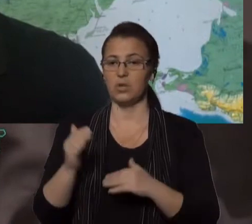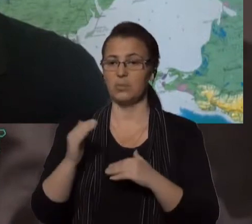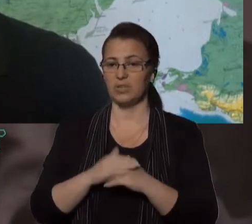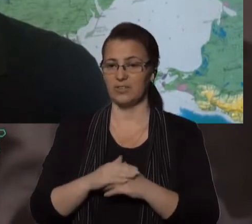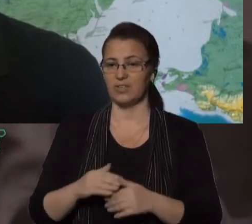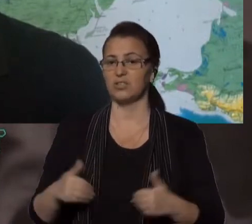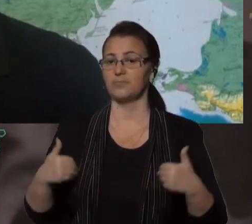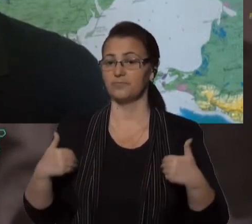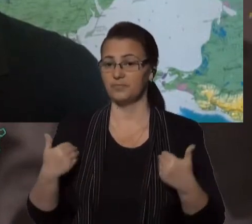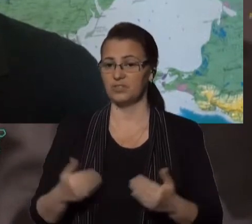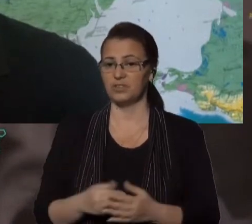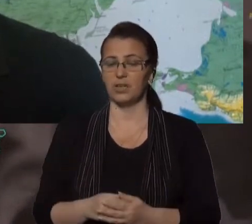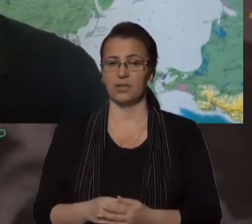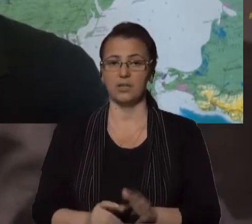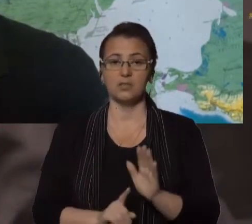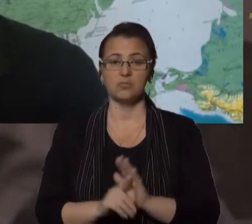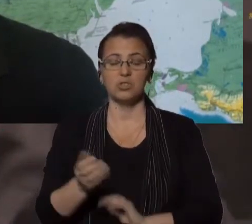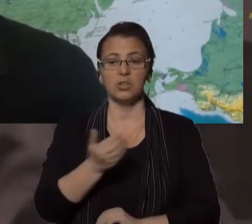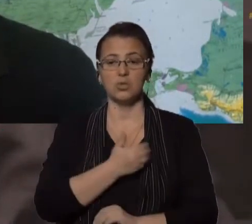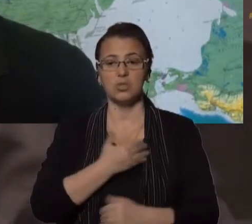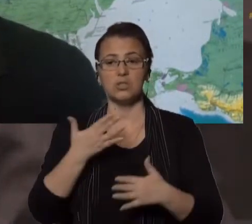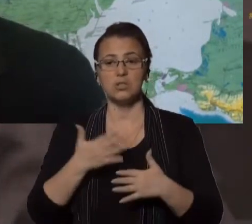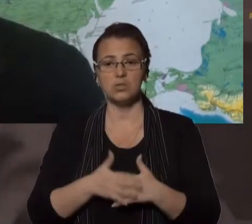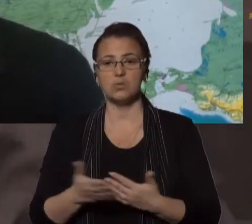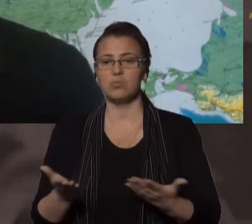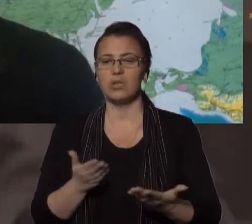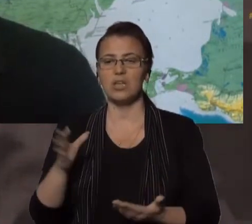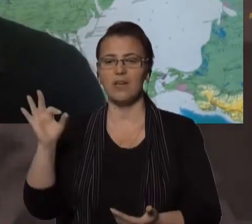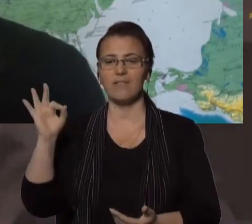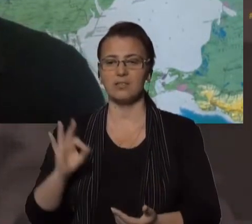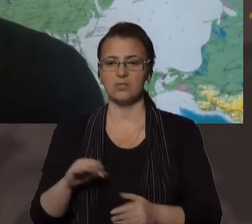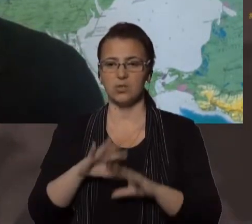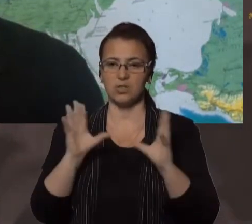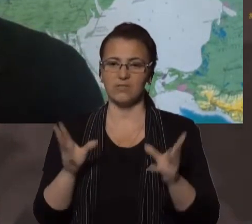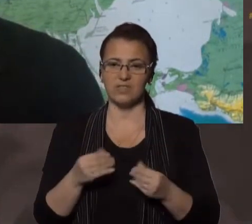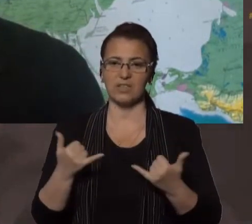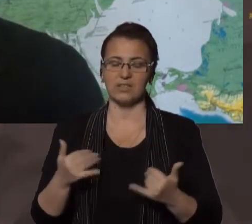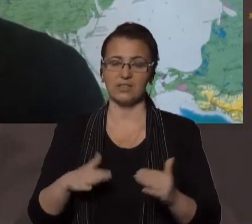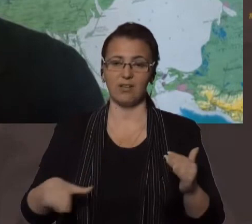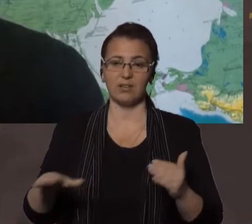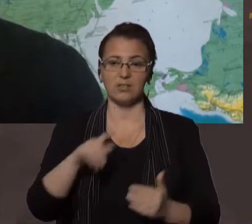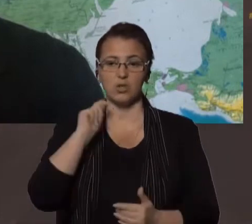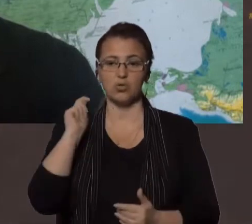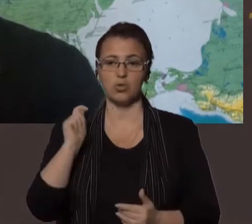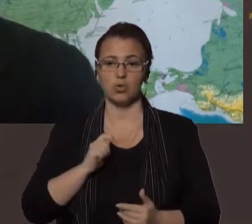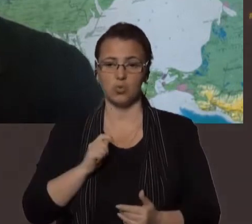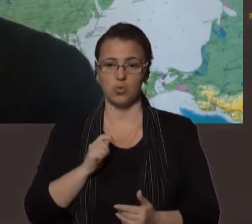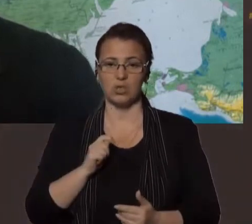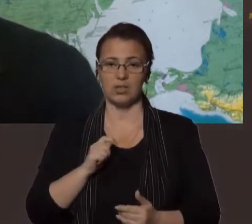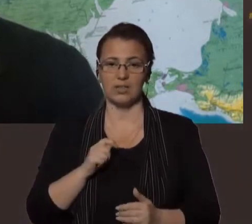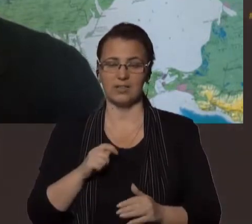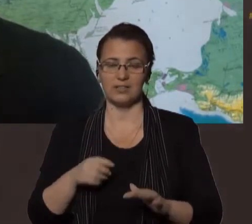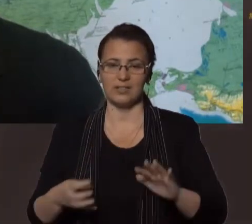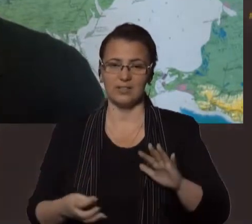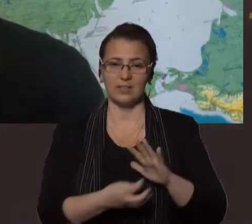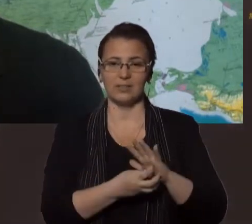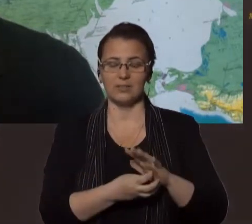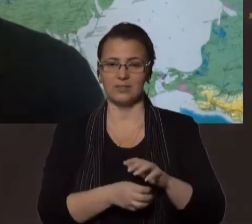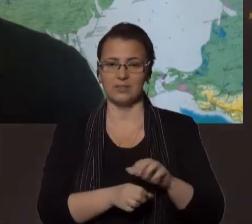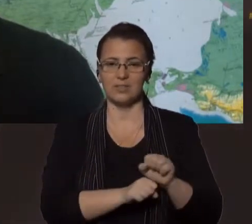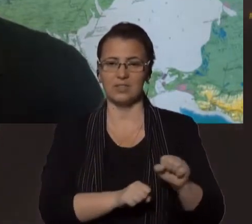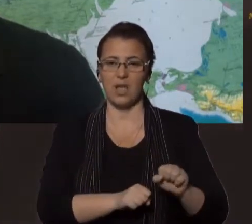вас. Ну, і спершу хотіли би зрозуміти, який відсоток взагалі зараз території України замінований,